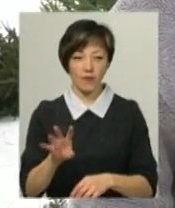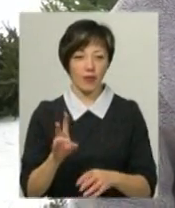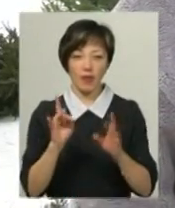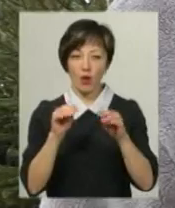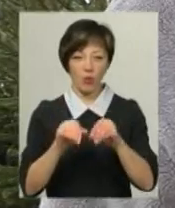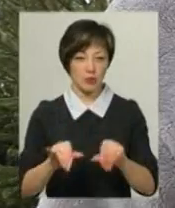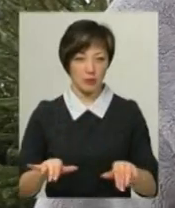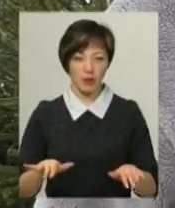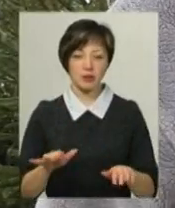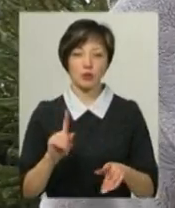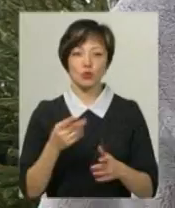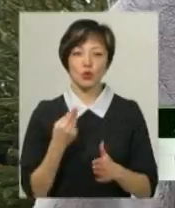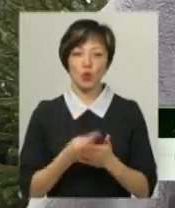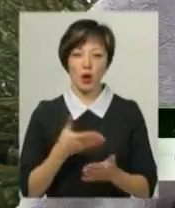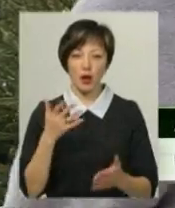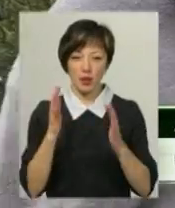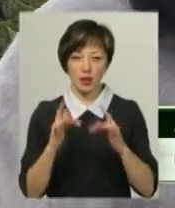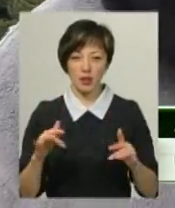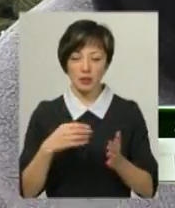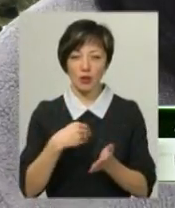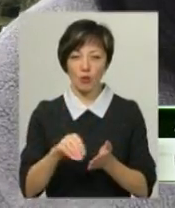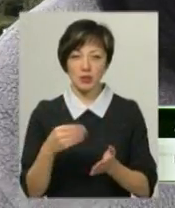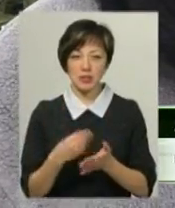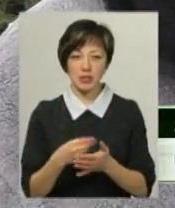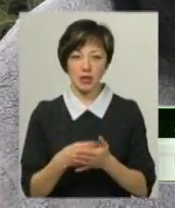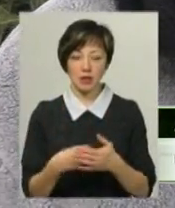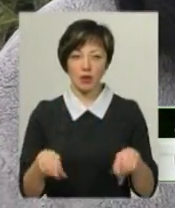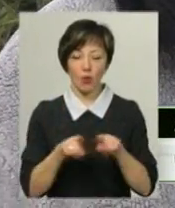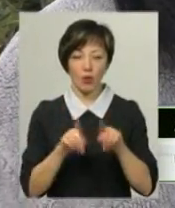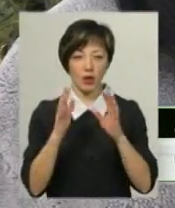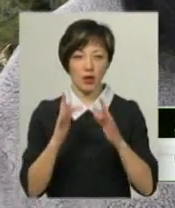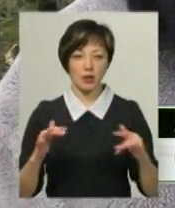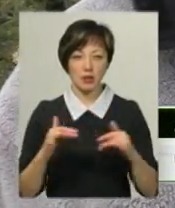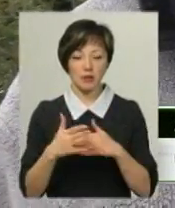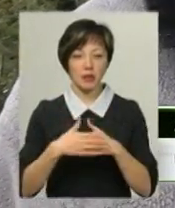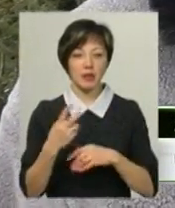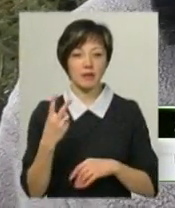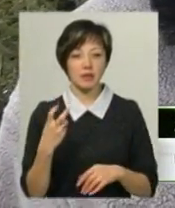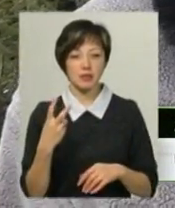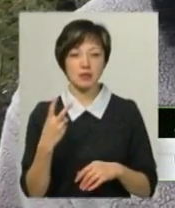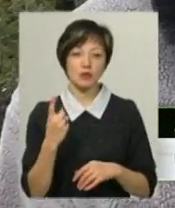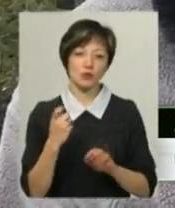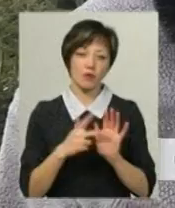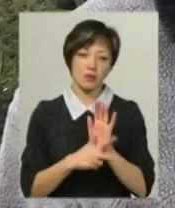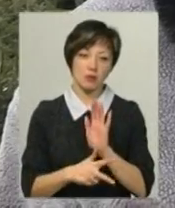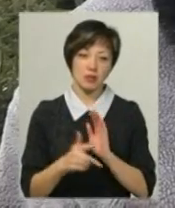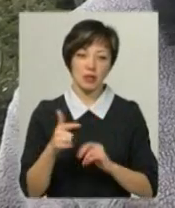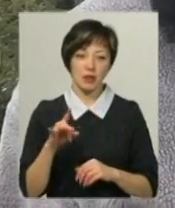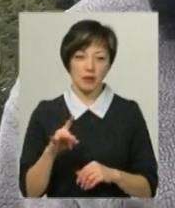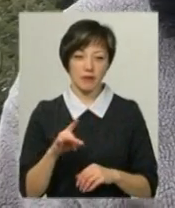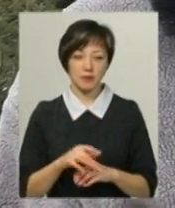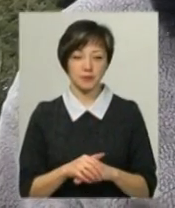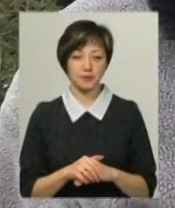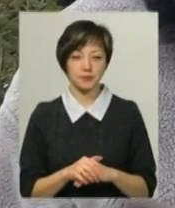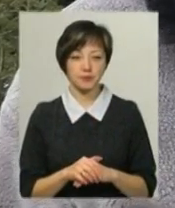не обсивається. Дуже дорога ялинка, закупочна ціна, я такої ялинки під 200-180 гривень. А